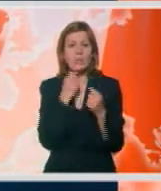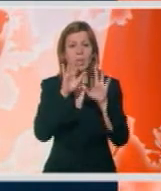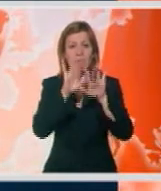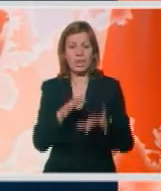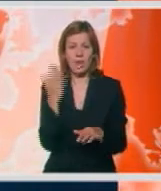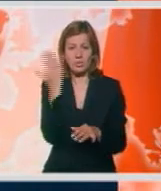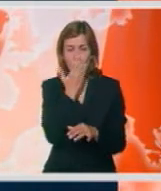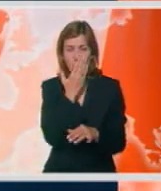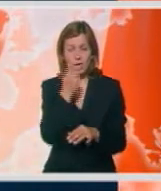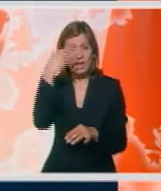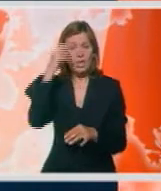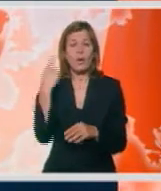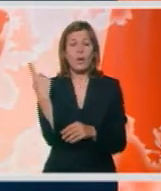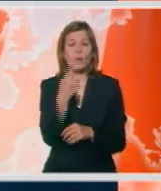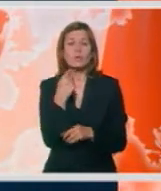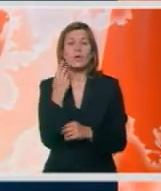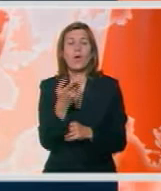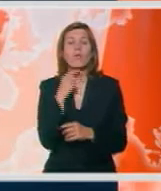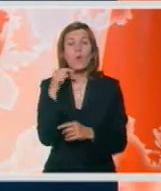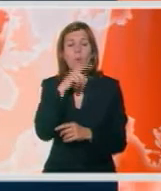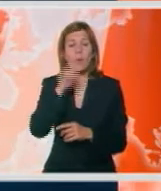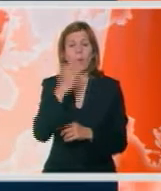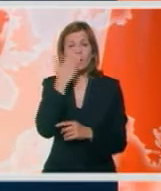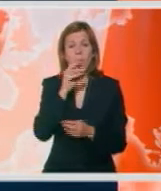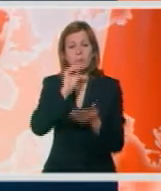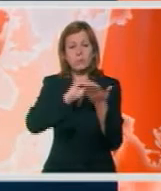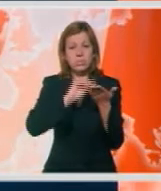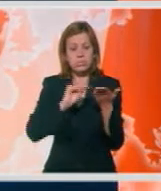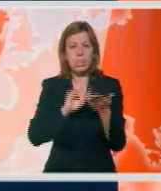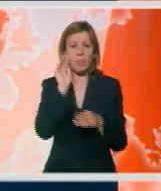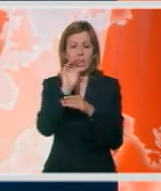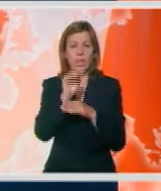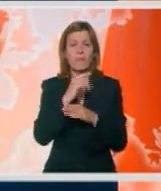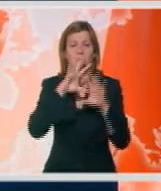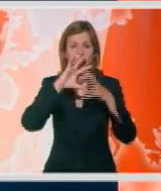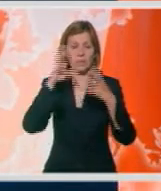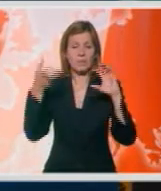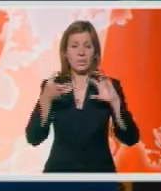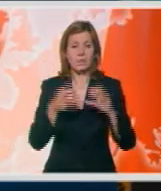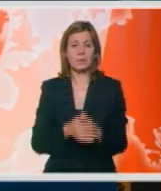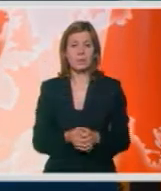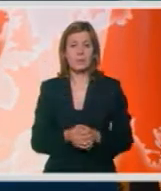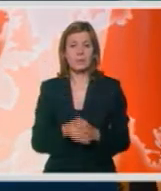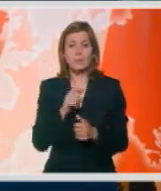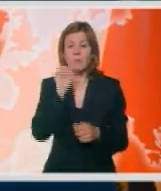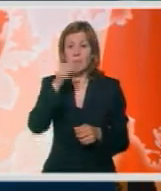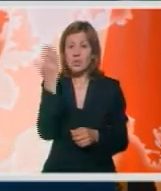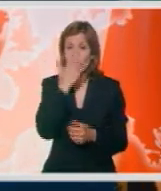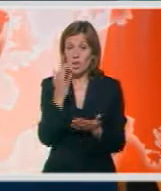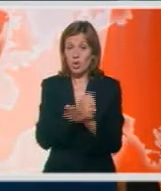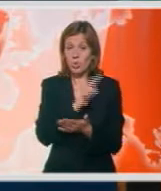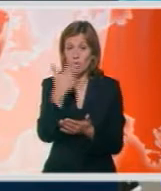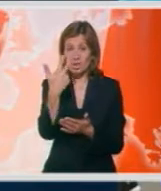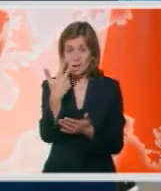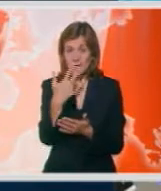škola. Jedini uslov je da uprava škole popune prijavu na sajtu Ministarstva. Da bi škola dobila do 30